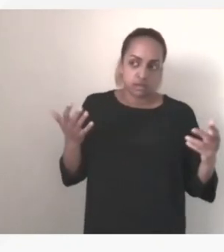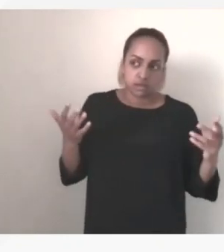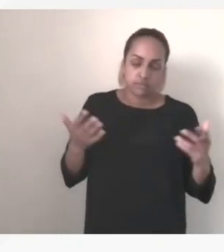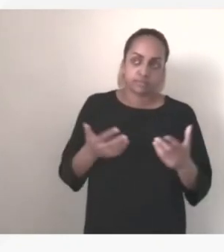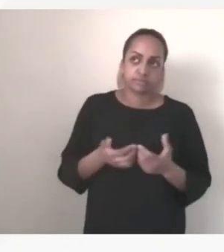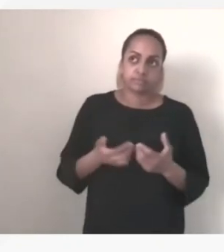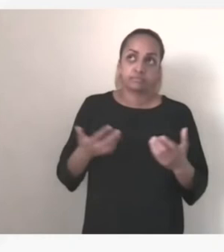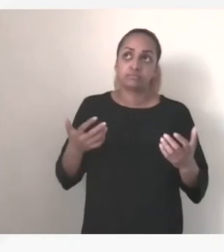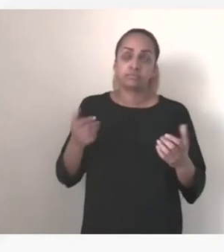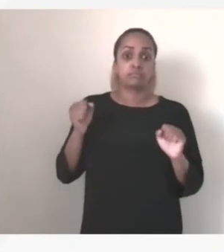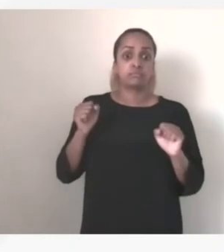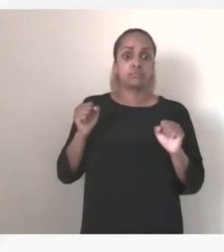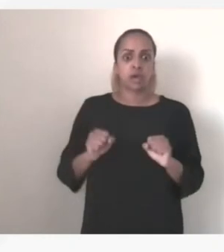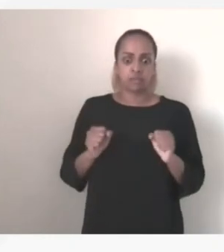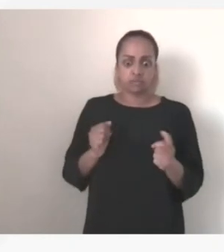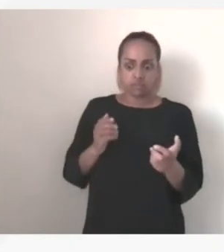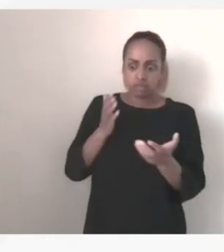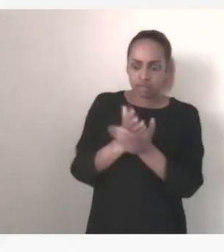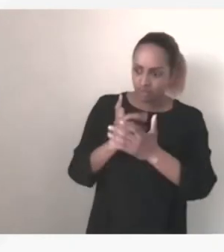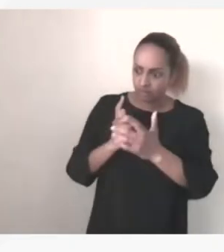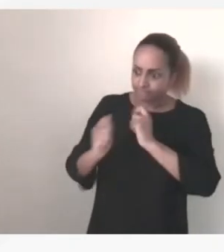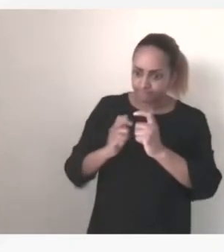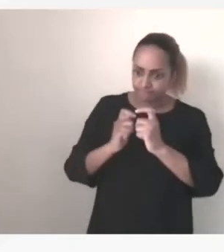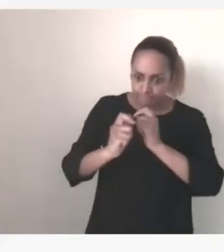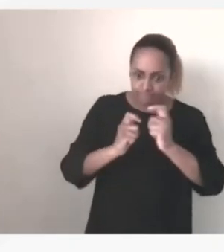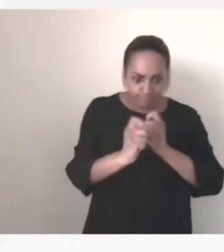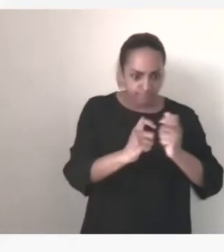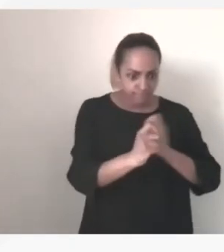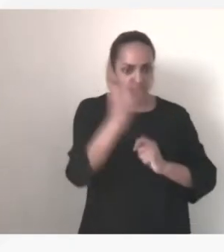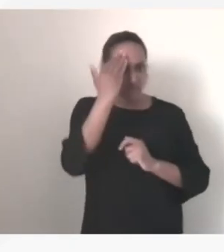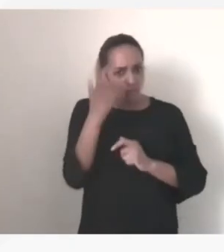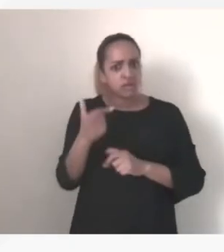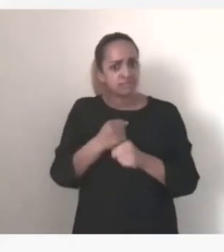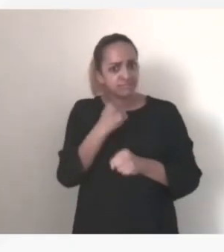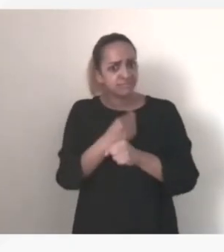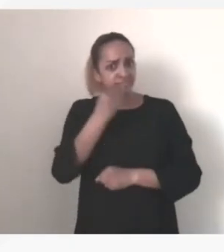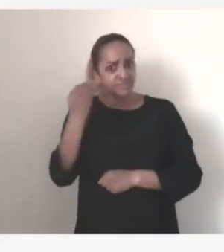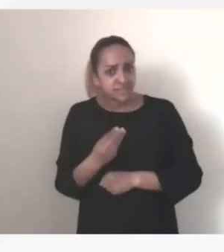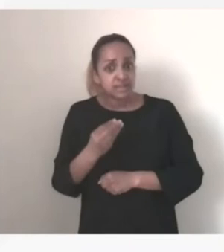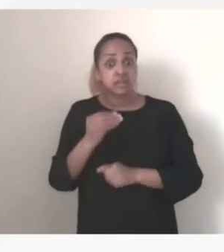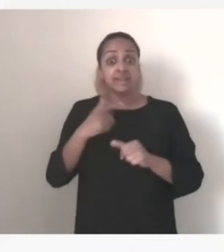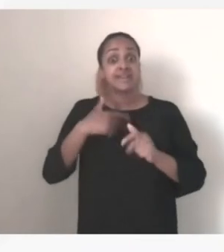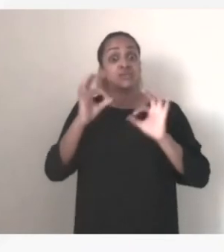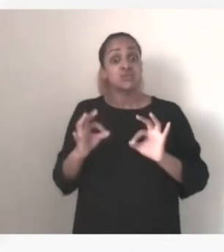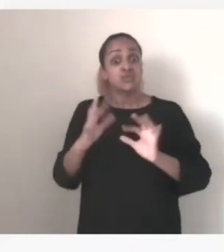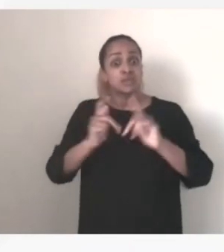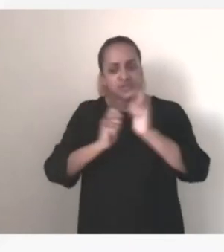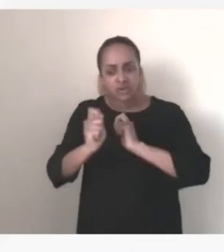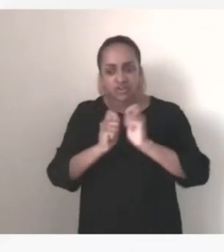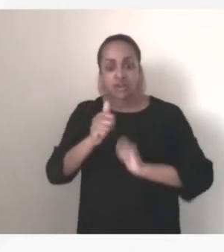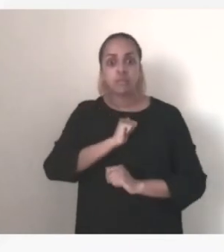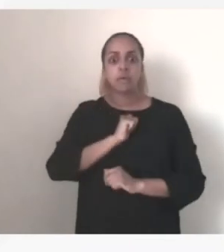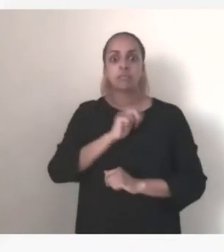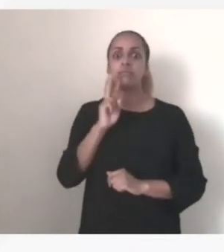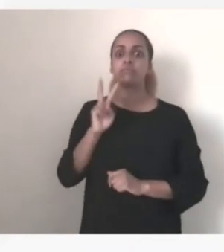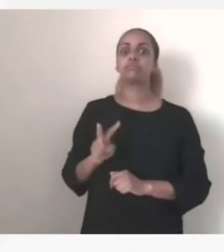intervenir avec chacun d'entre eux pour bien m'assurer de tout ce qui était fait et c dans les discussions que j'ai pu avoir que je me suis rendu compte qu'il fallait sans doute que certains